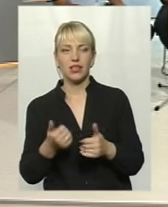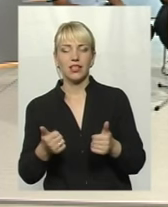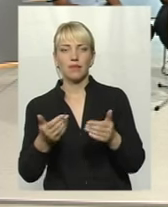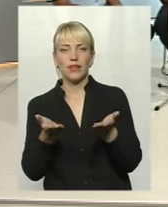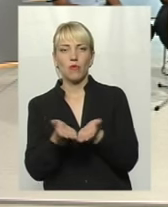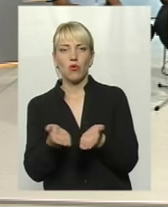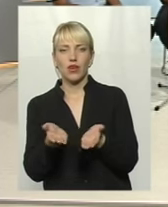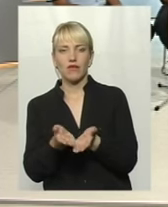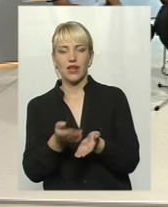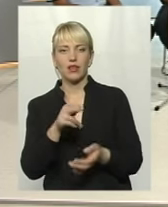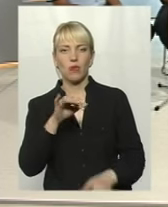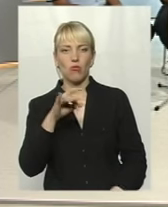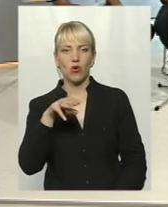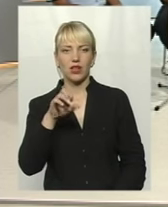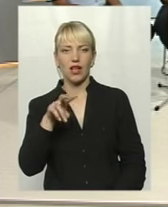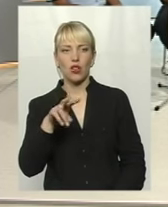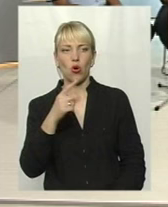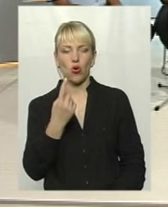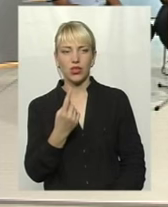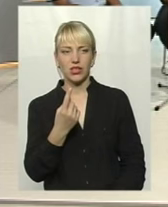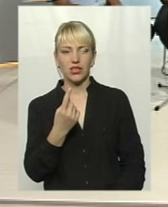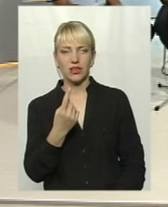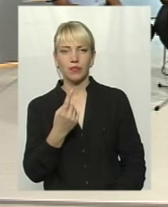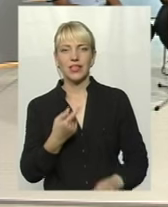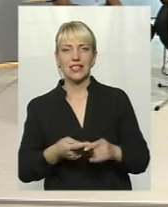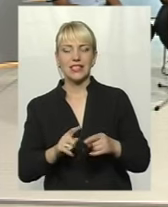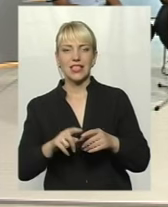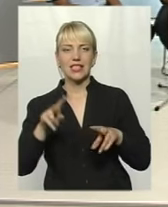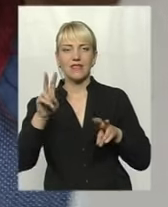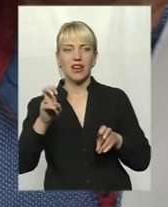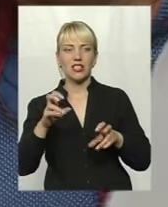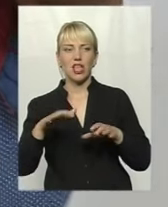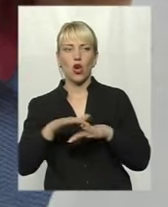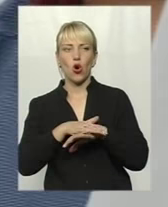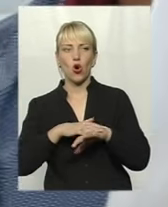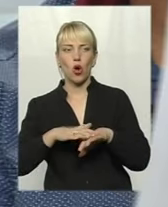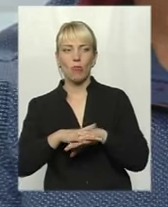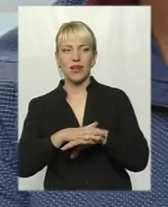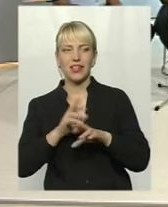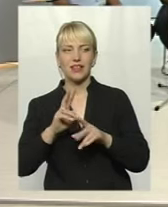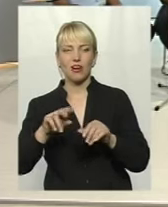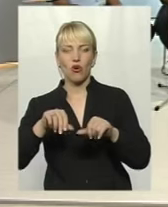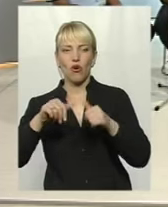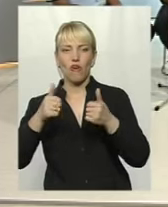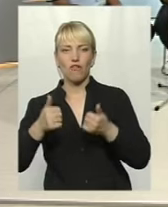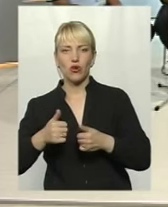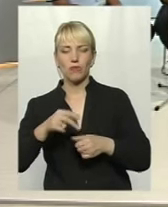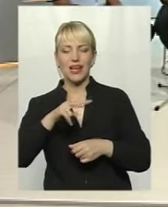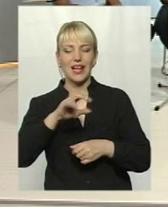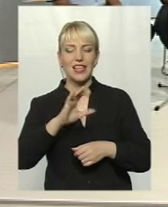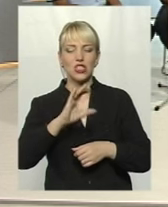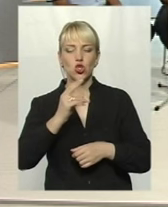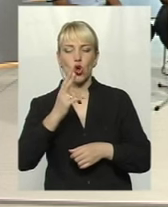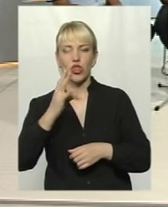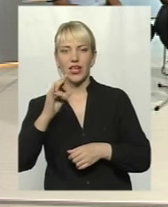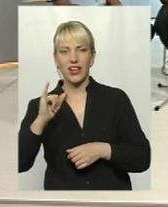Портал 1 називається Портал Громада. Подивіться, як оформлений сайт Лісогринівецької громади.